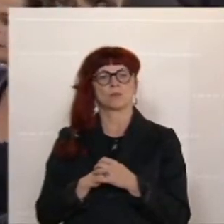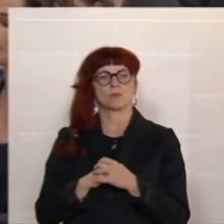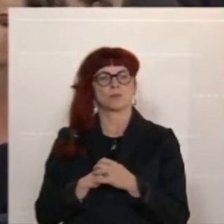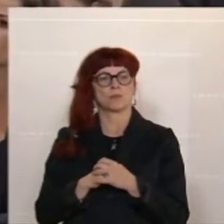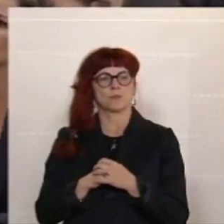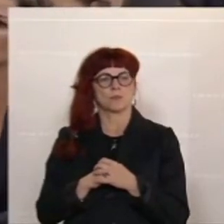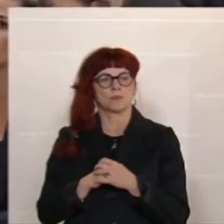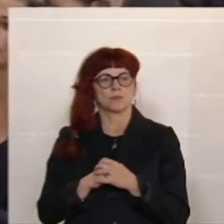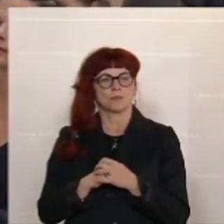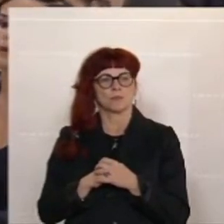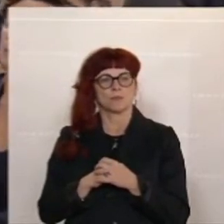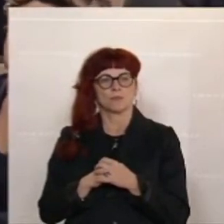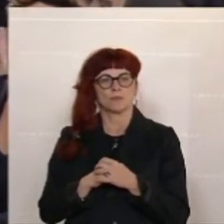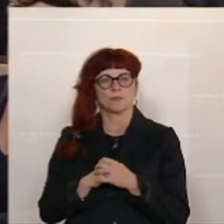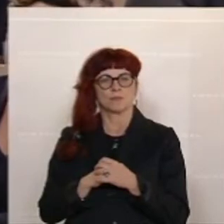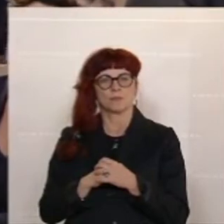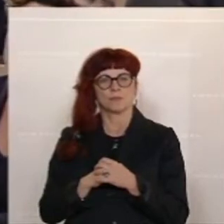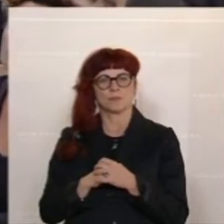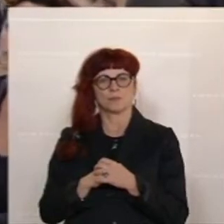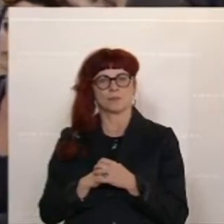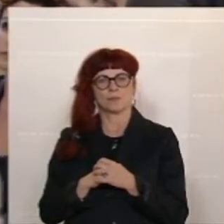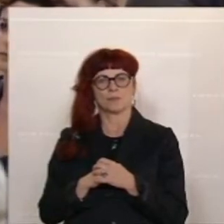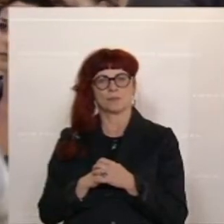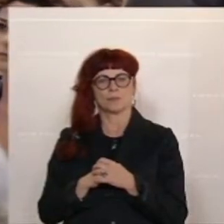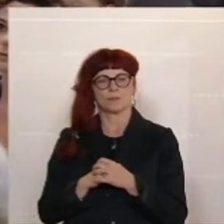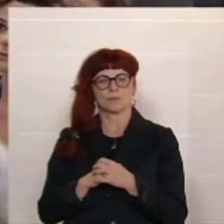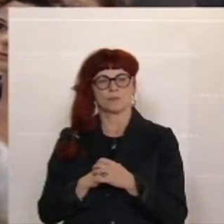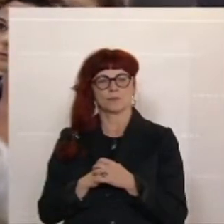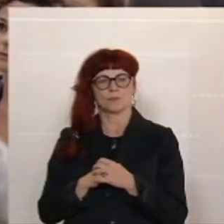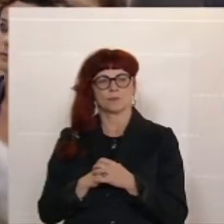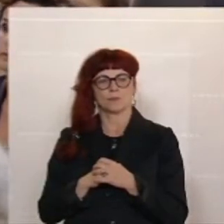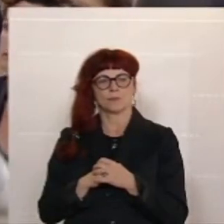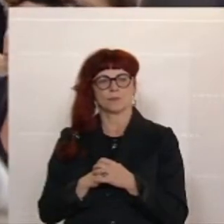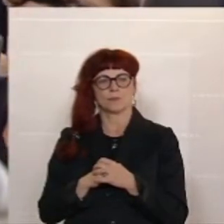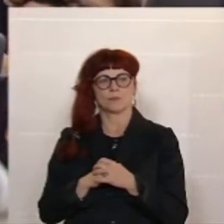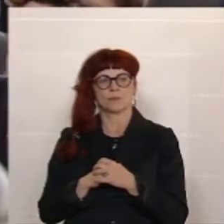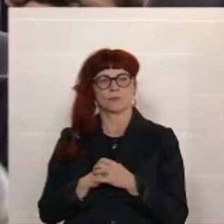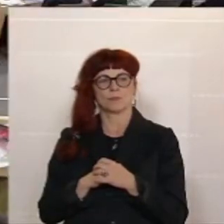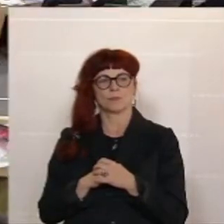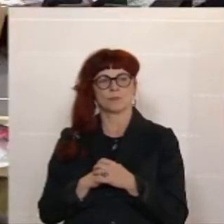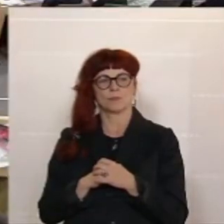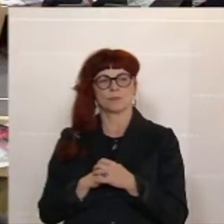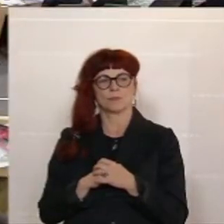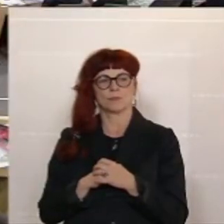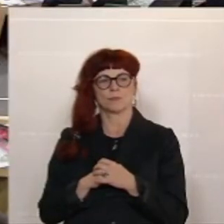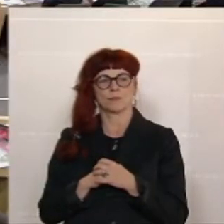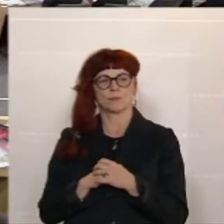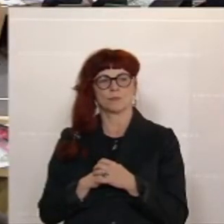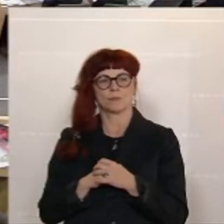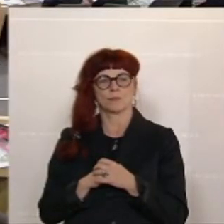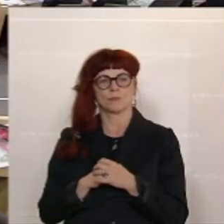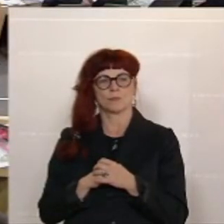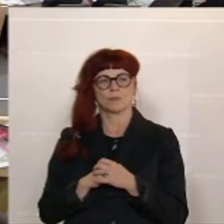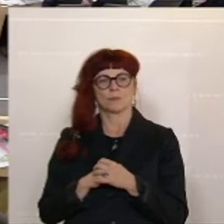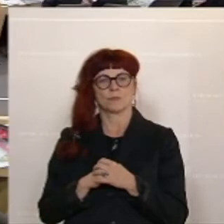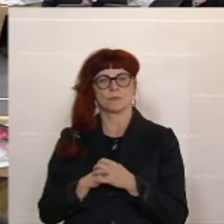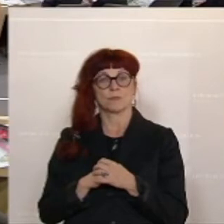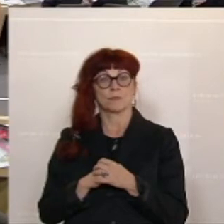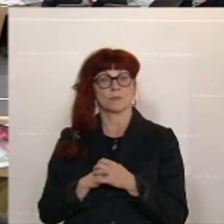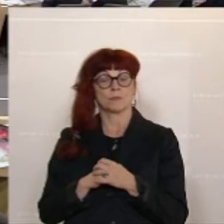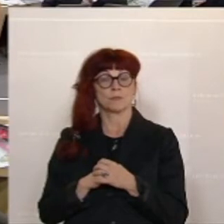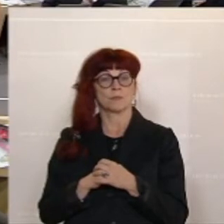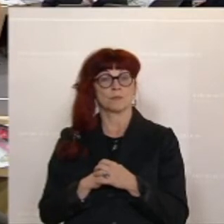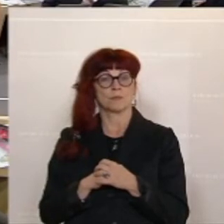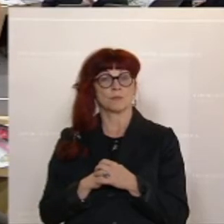-System eingreifen. Die Preise müssen runter. Auch die Wirtschaft würde davon profitieren. Und einmal mehr fordert die SPÖ einen